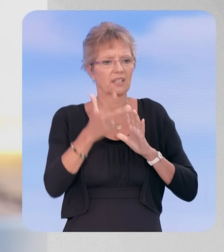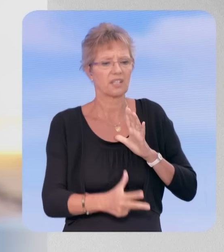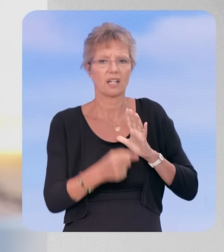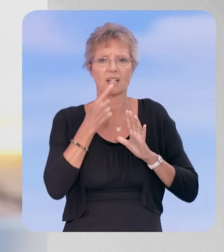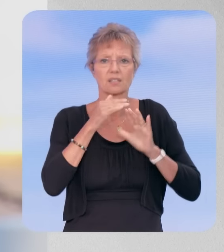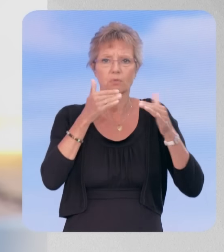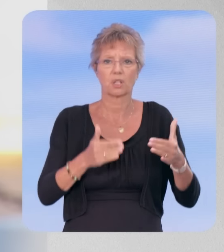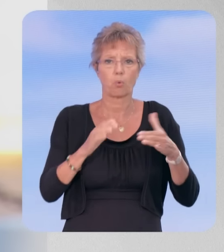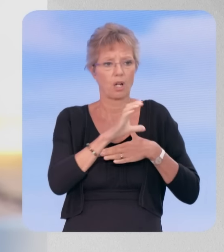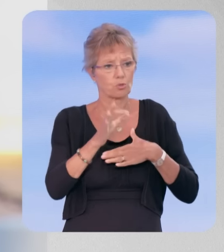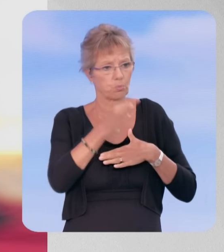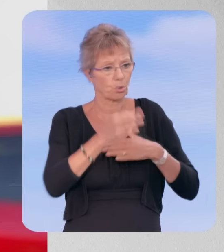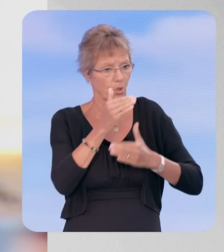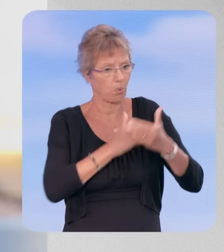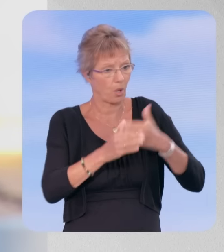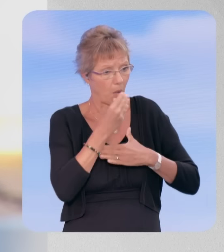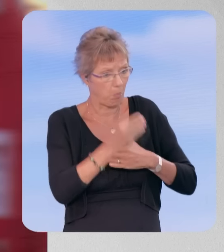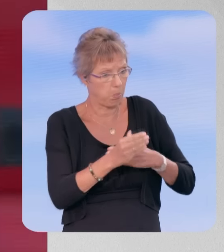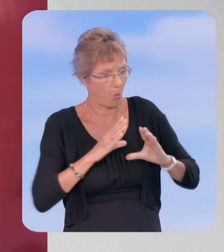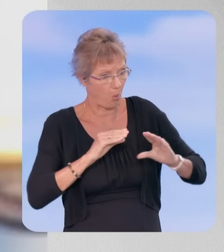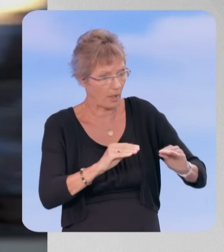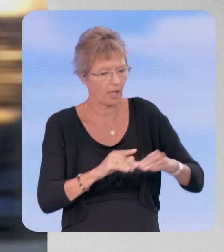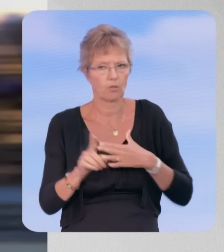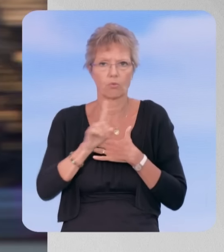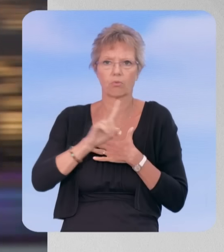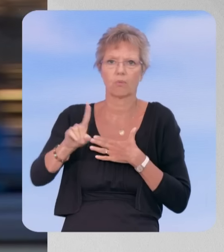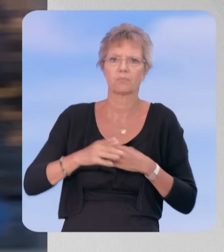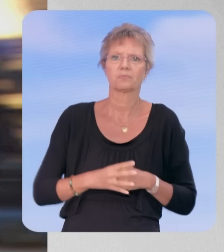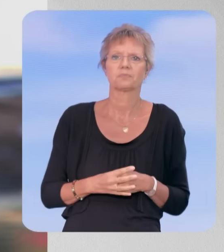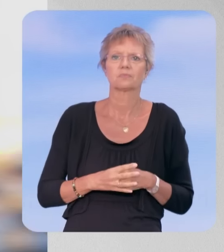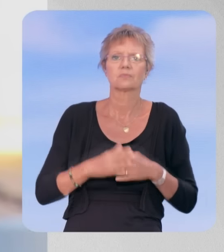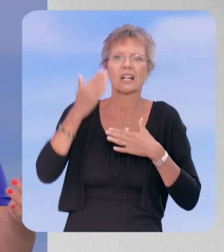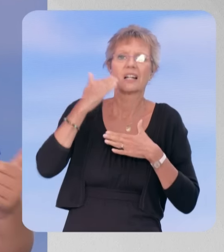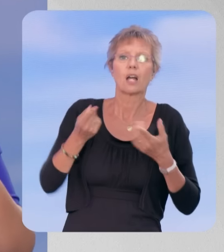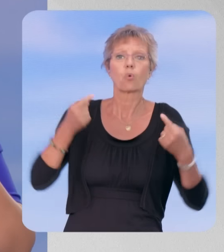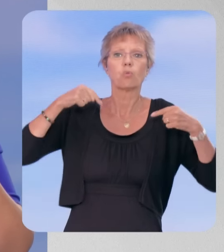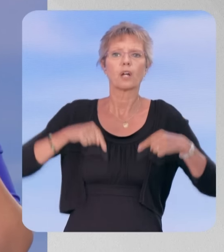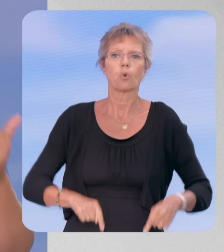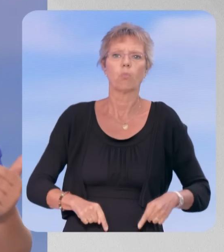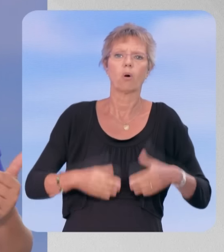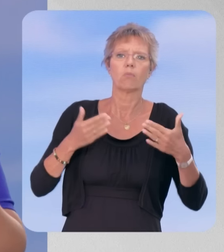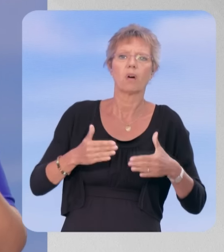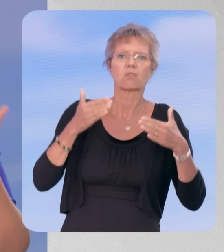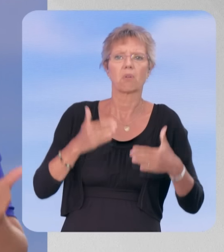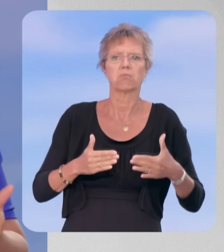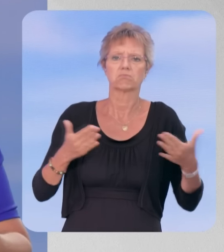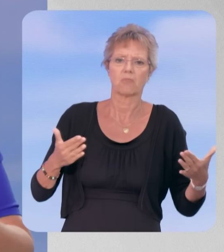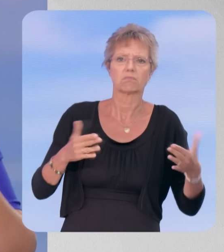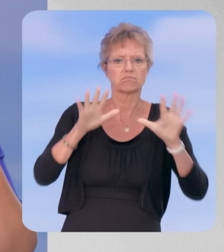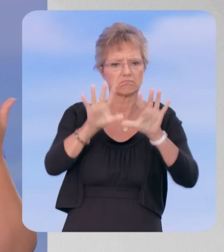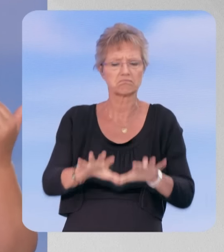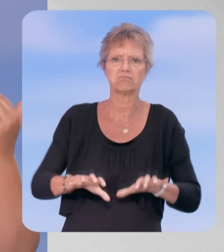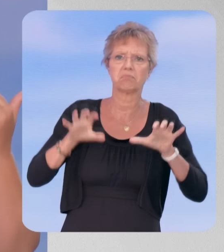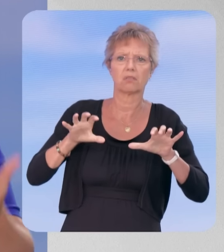% de votre programme ? – Non, vous savez ce qui se passe habituellement. Vous avez un gouvernement qui arrive devant les assemblées, devant le Parlement,